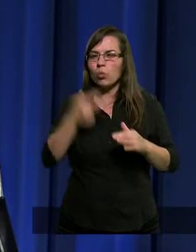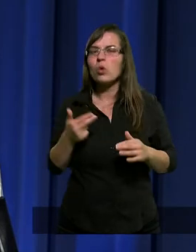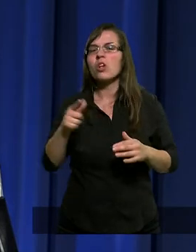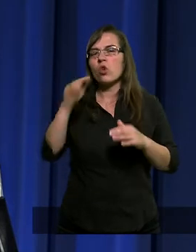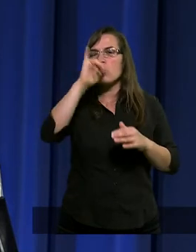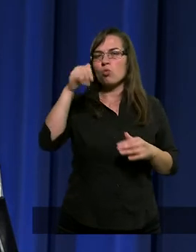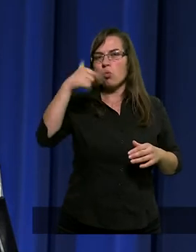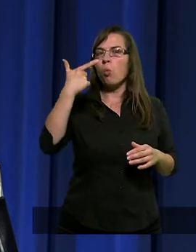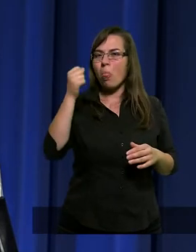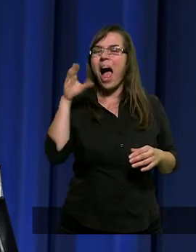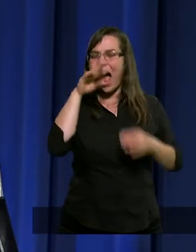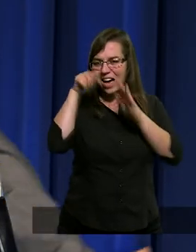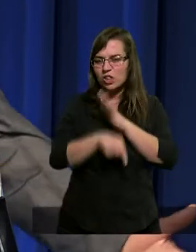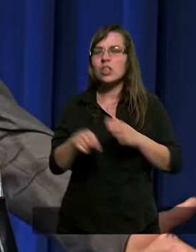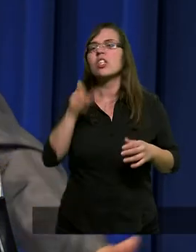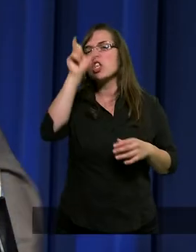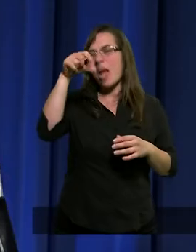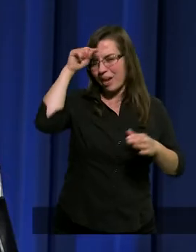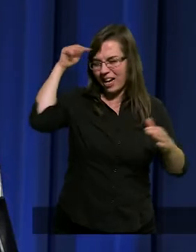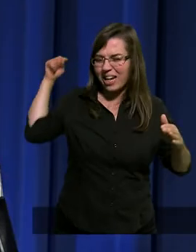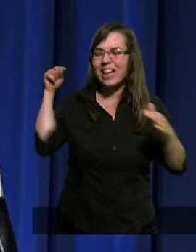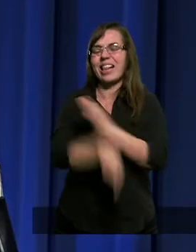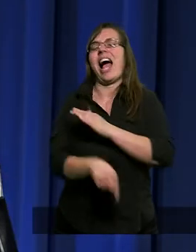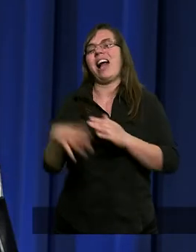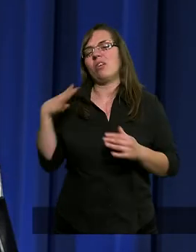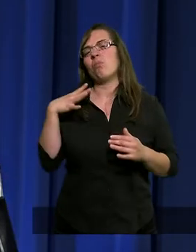uczniów, Judasz ciebie zdradził.